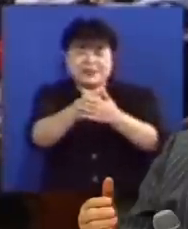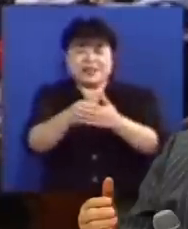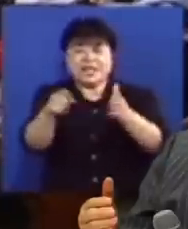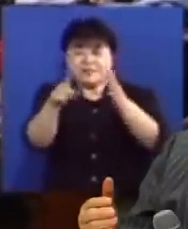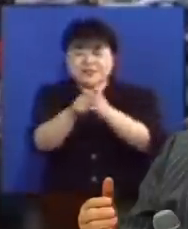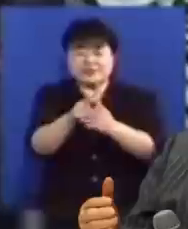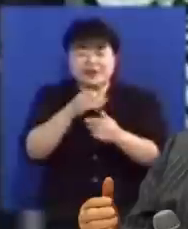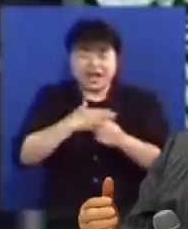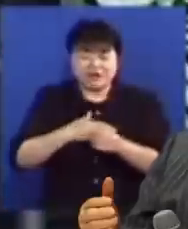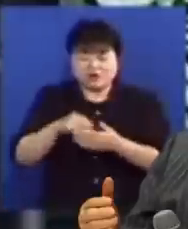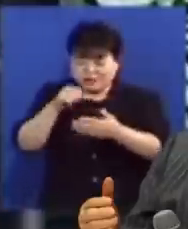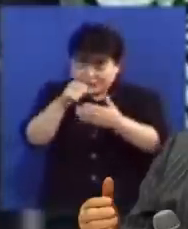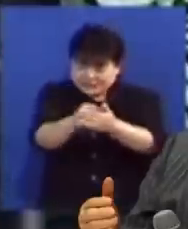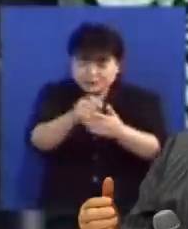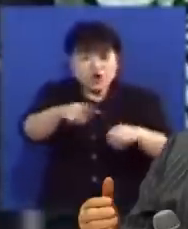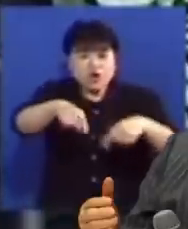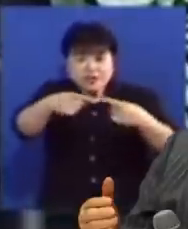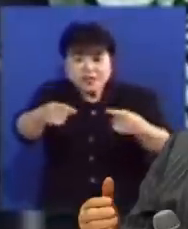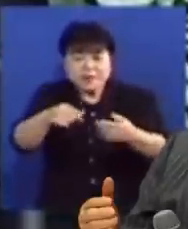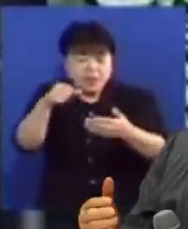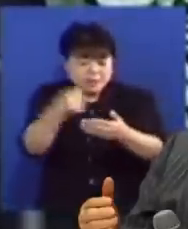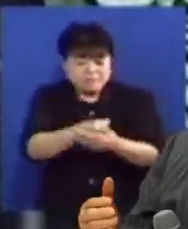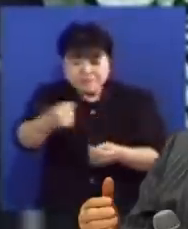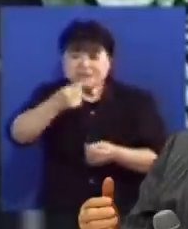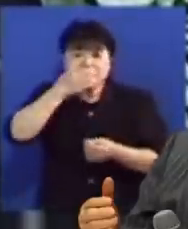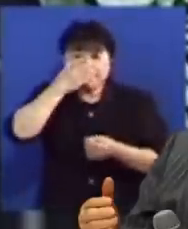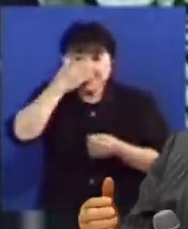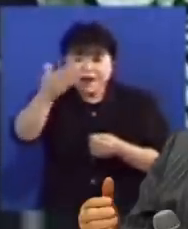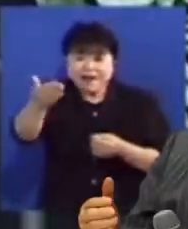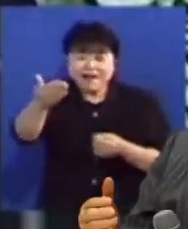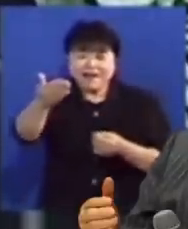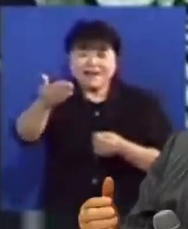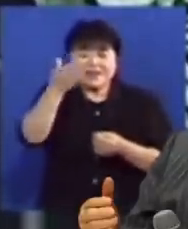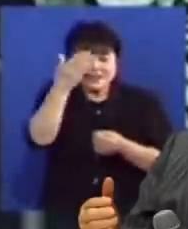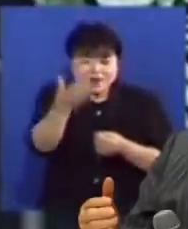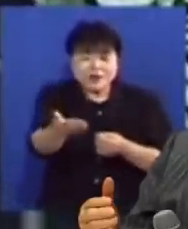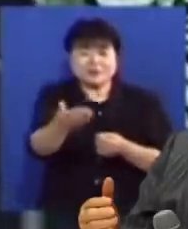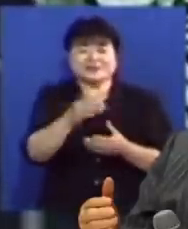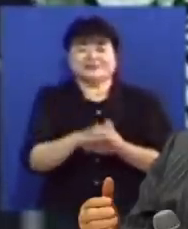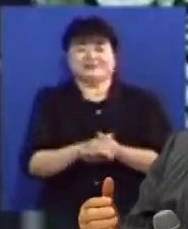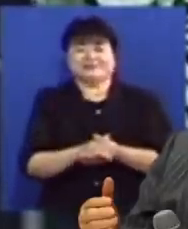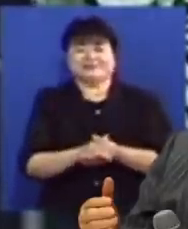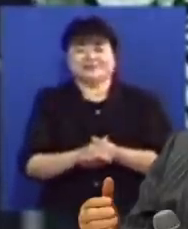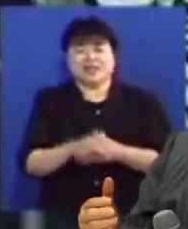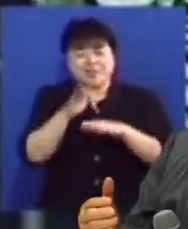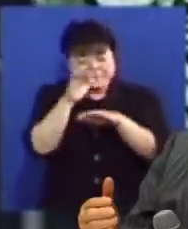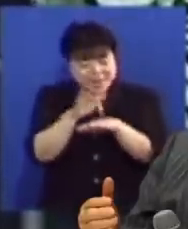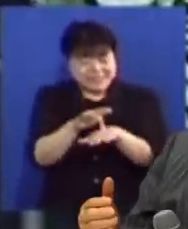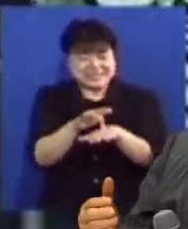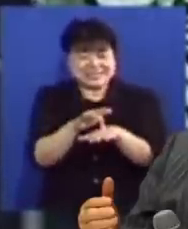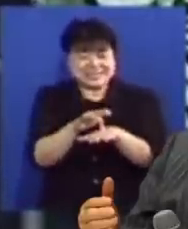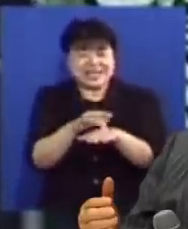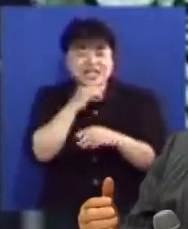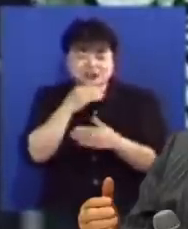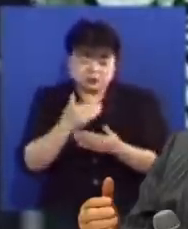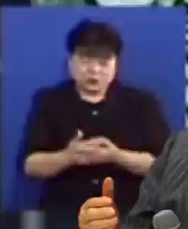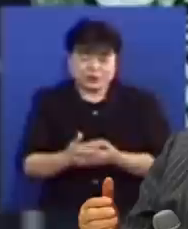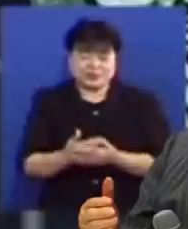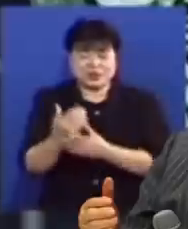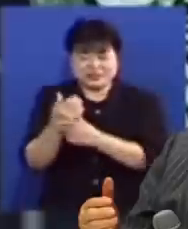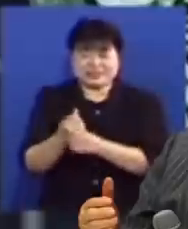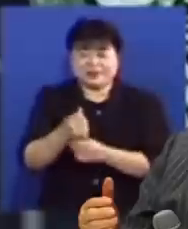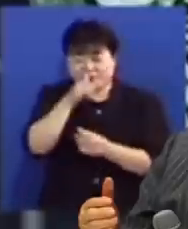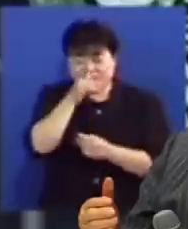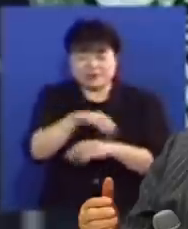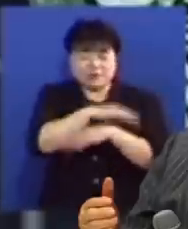믿음으로 알고 침노를 들어가면 빼앗을 수 있는 것입니다 여러분이 마귀가 속여서 잡고 있는